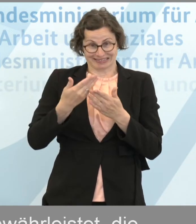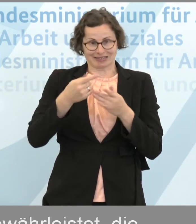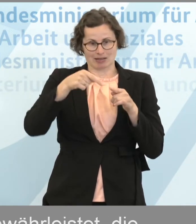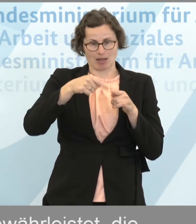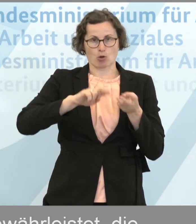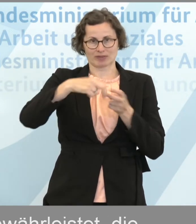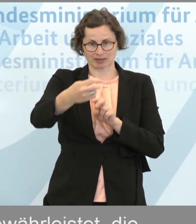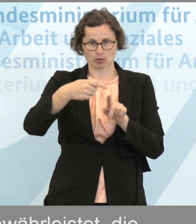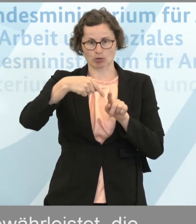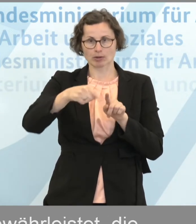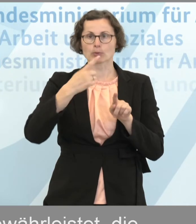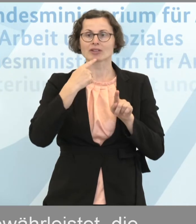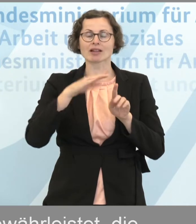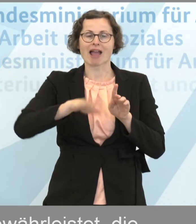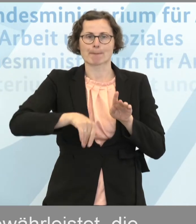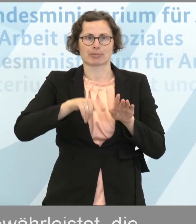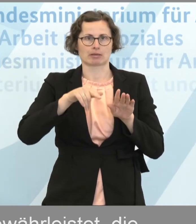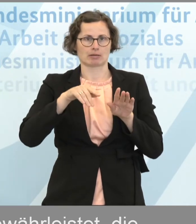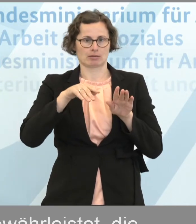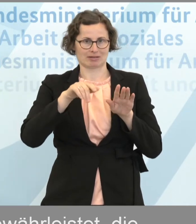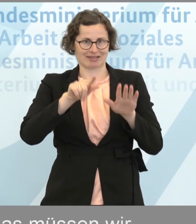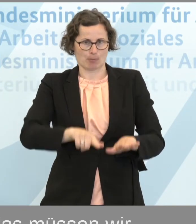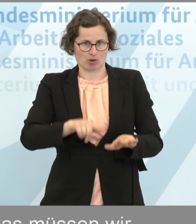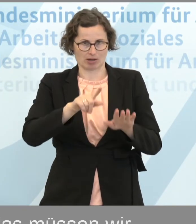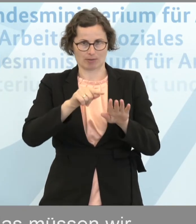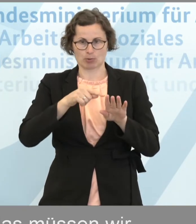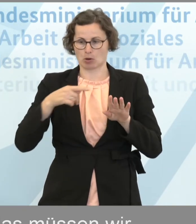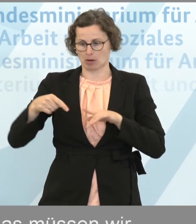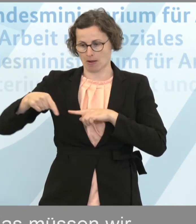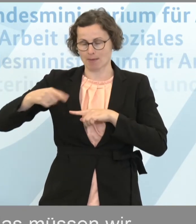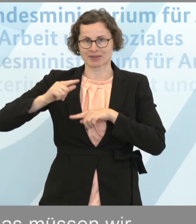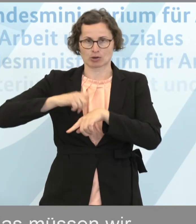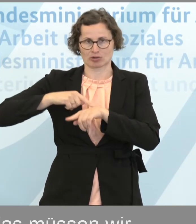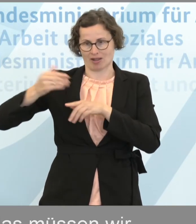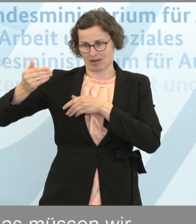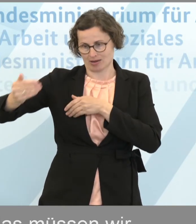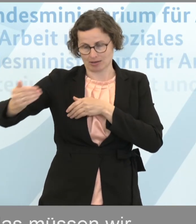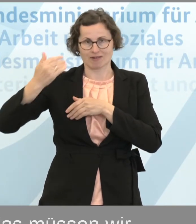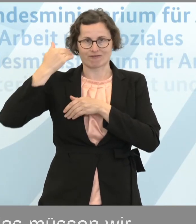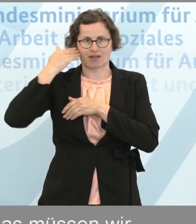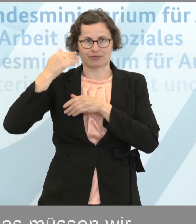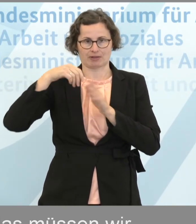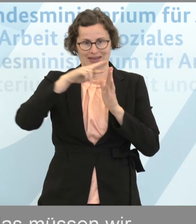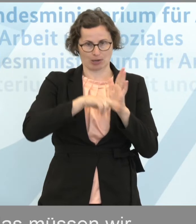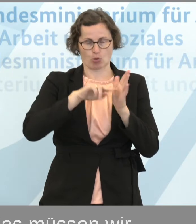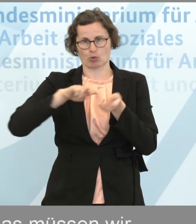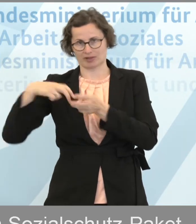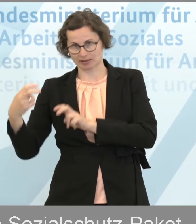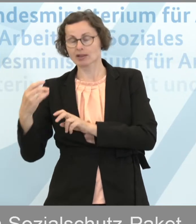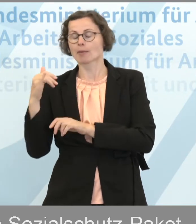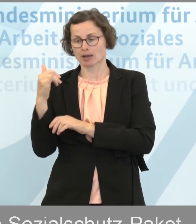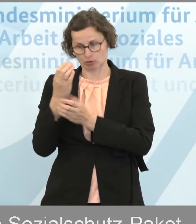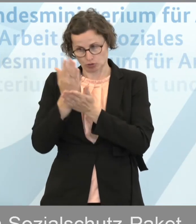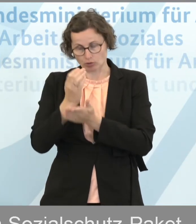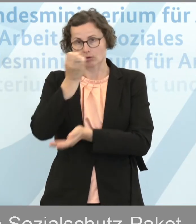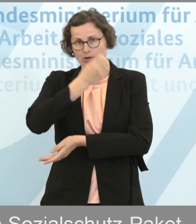ja erst nach vier Monaten beziehungsweise nach sieben Monaten diese neuen Regeln dann auch greifen. Trotzdem ist ein gewisser Mehraufwand, der